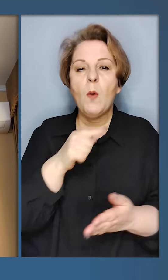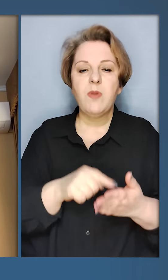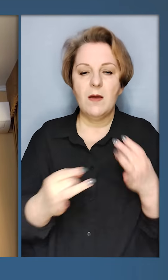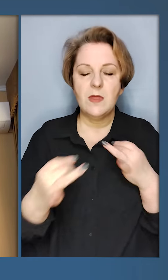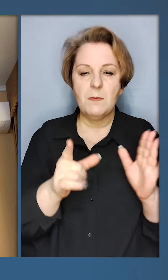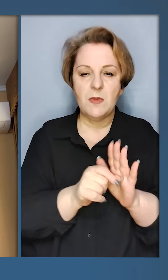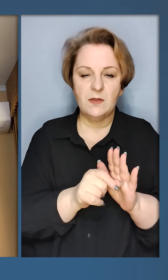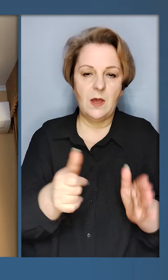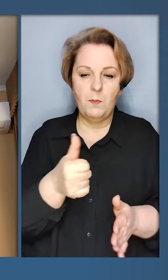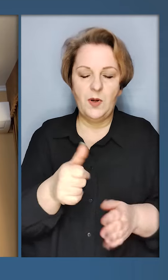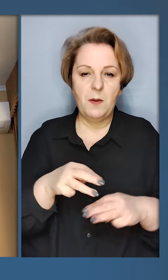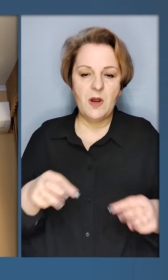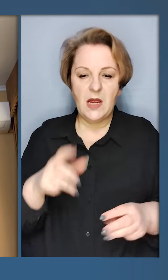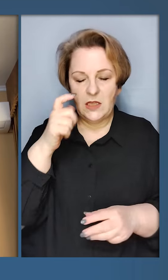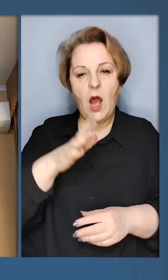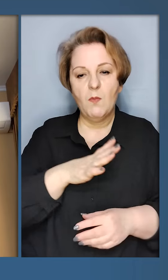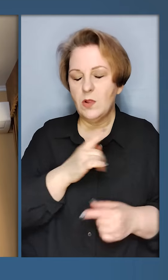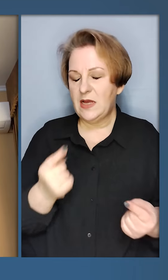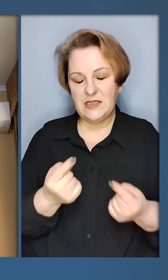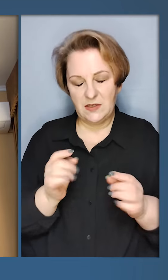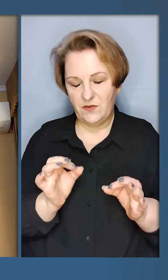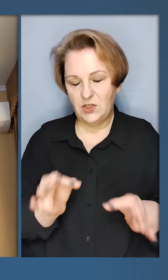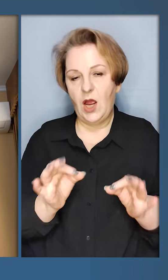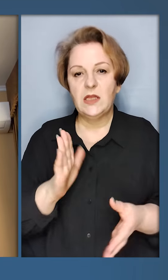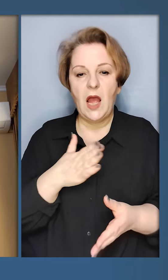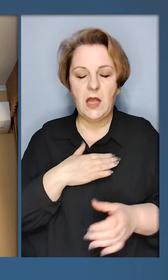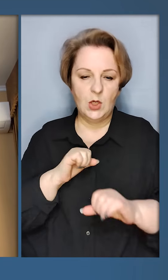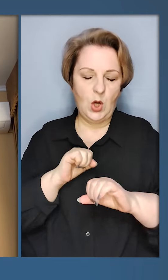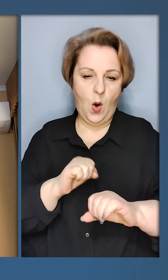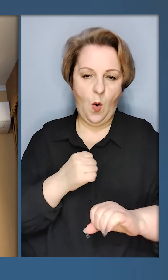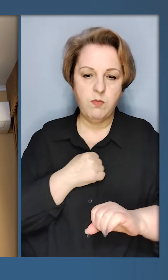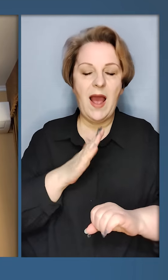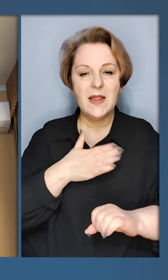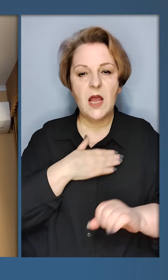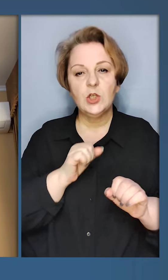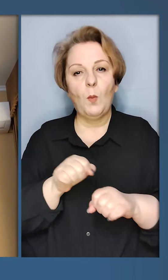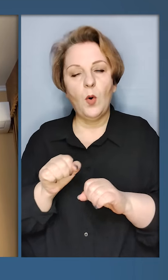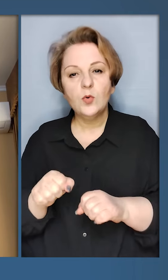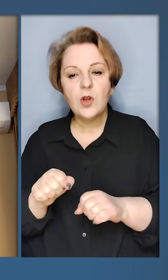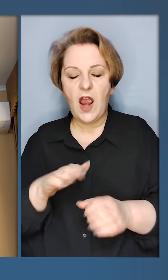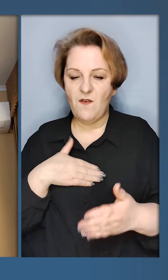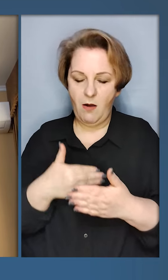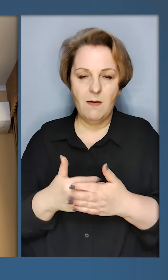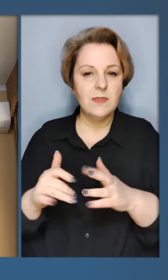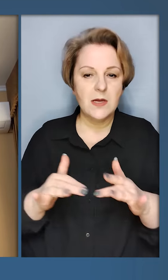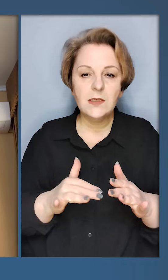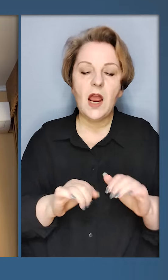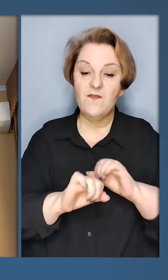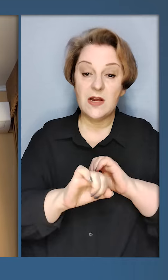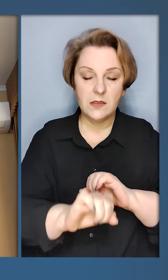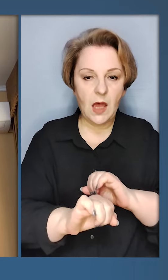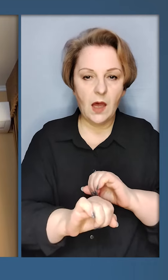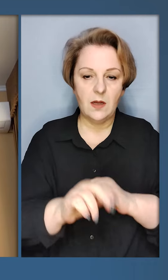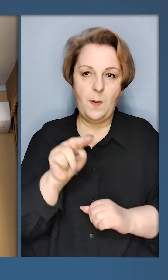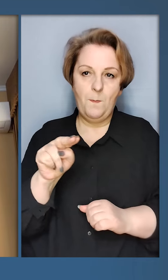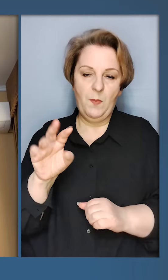на перемовинах з прем'єр-міністром Греції була, звичайно, наша оборона, наші можливості в активних діях та